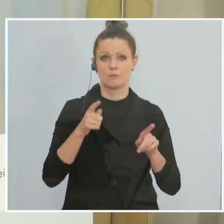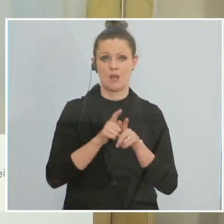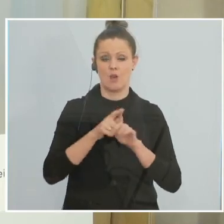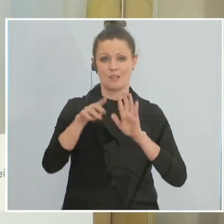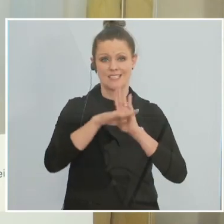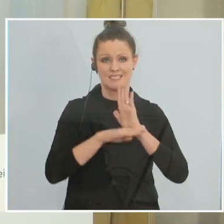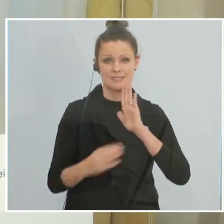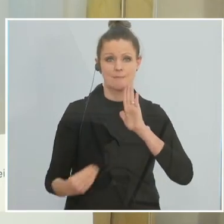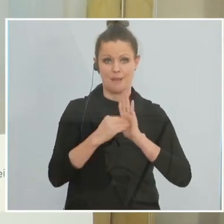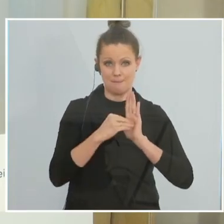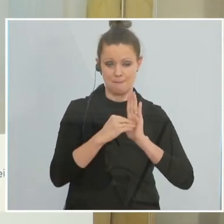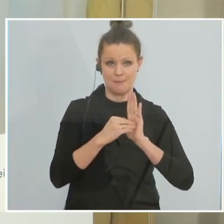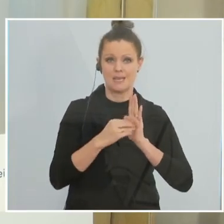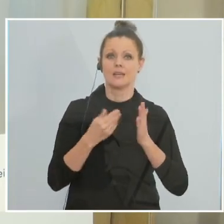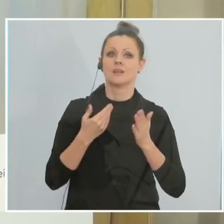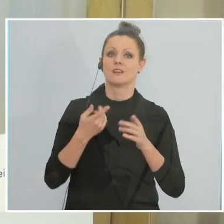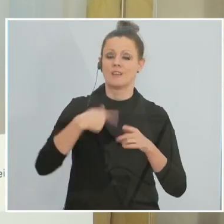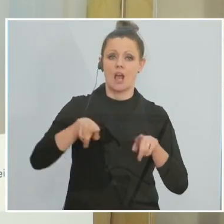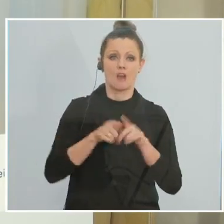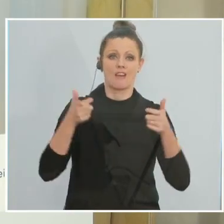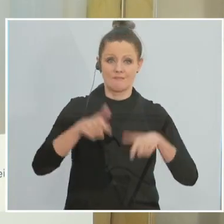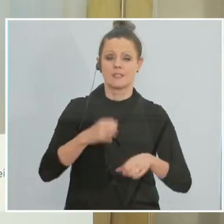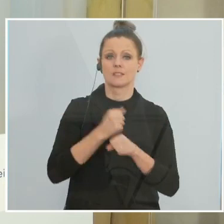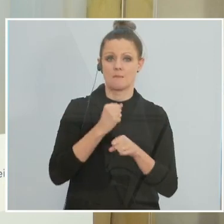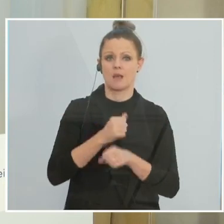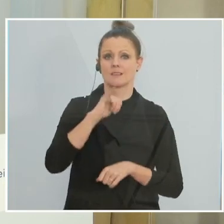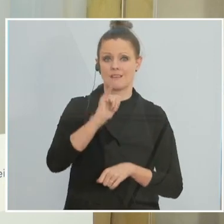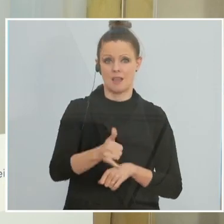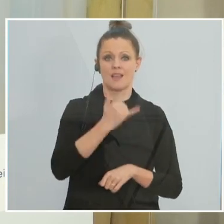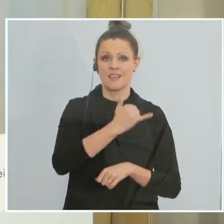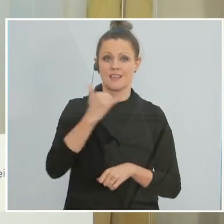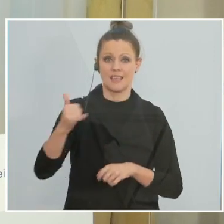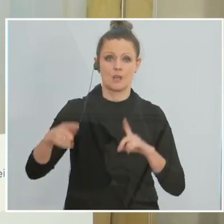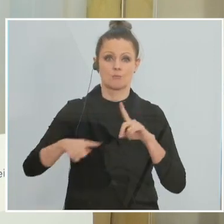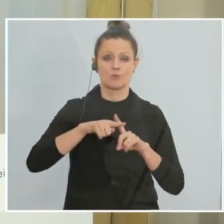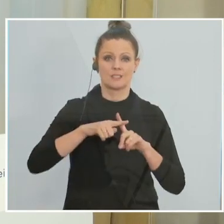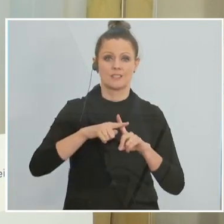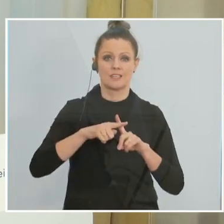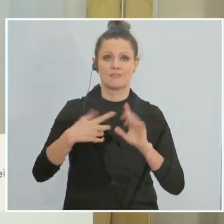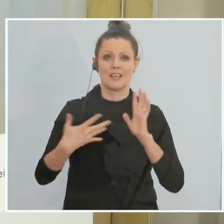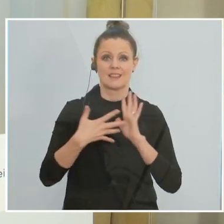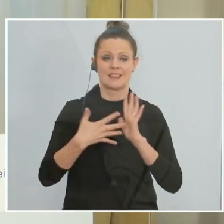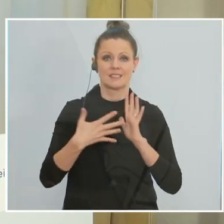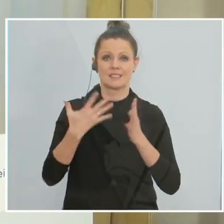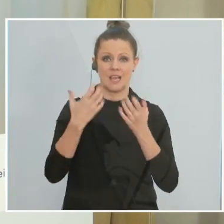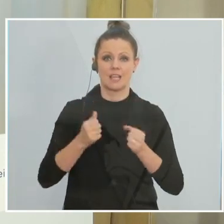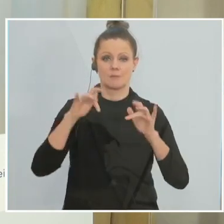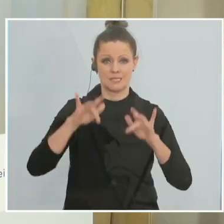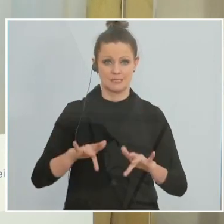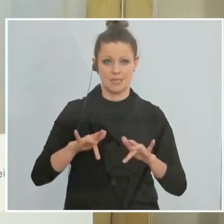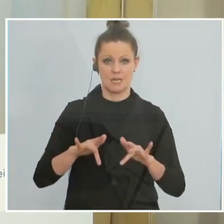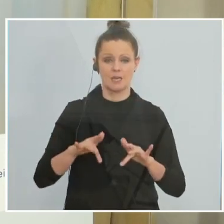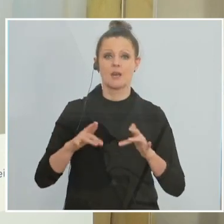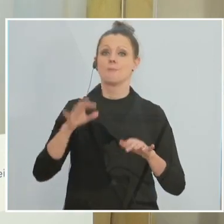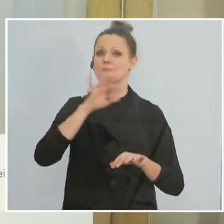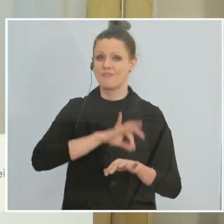Gesetz verankert sind und wo wir festgelegt haben, ja, jeder, der ein positives Testergebnis bei einem Selbsttest hat, hat auch